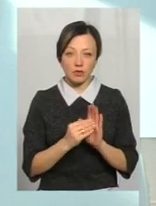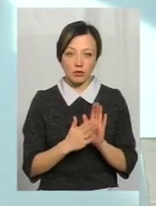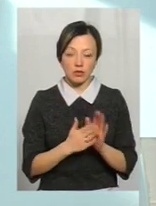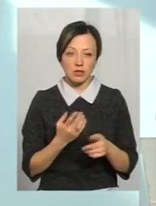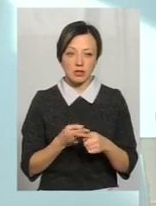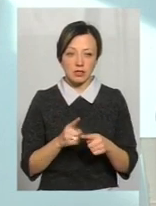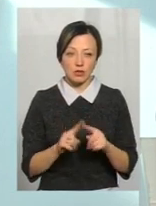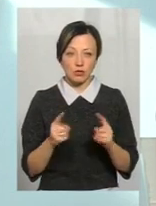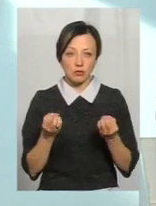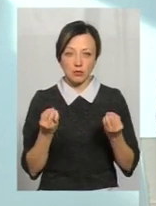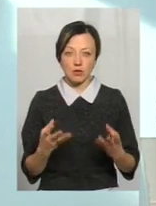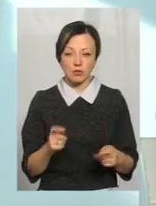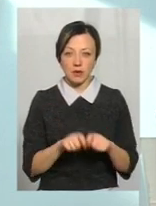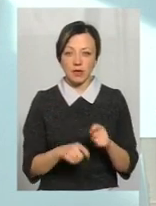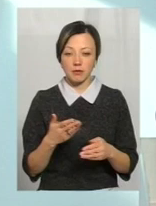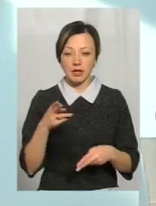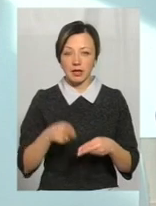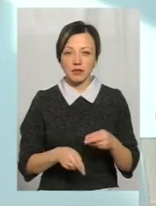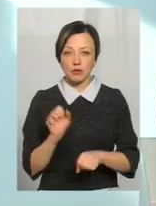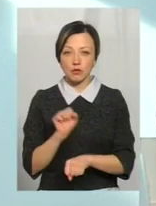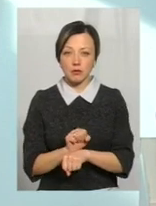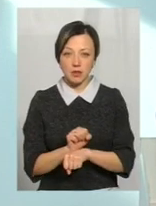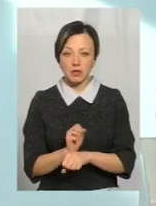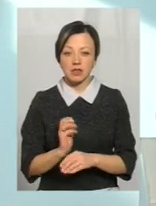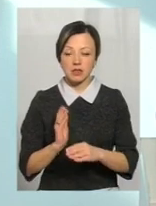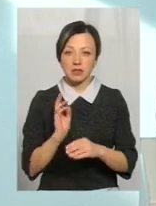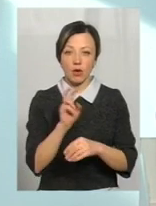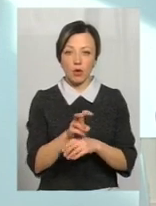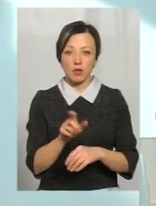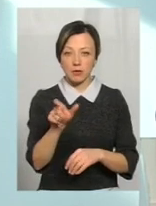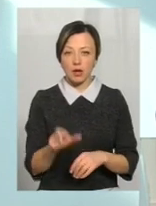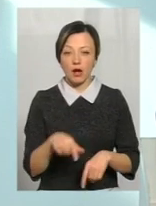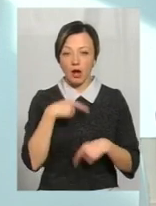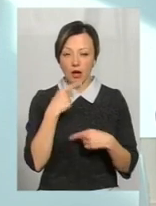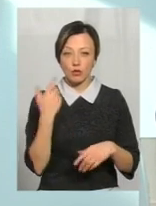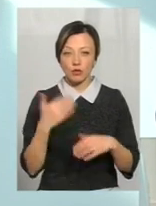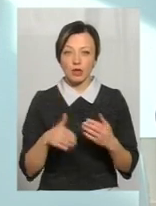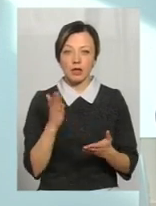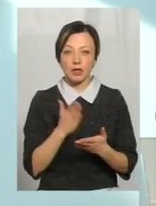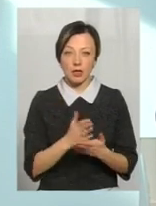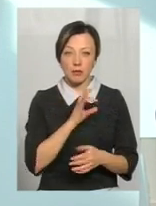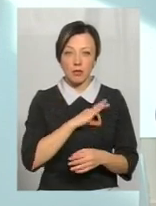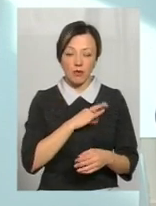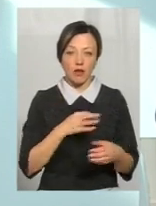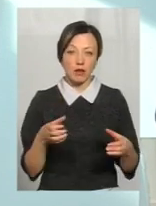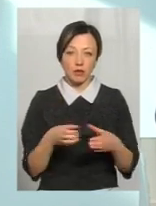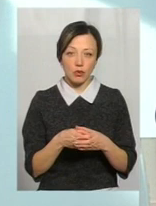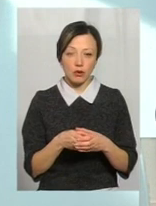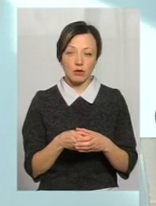Це дуже просто перевірити. Якщо на кінцевій зупинці заходить пасажир і йому каже, що вже є пасажири пільгових категорій,